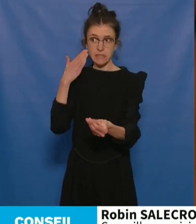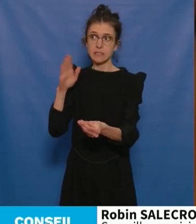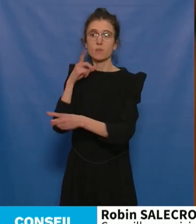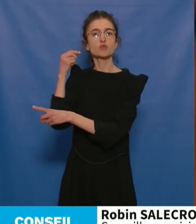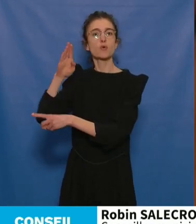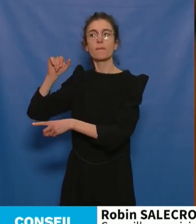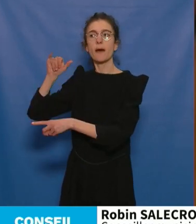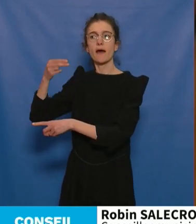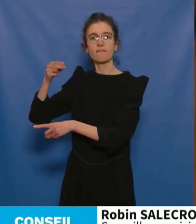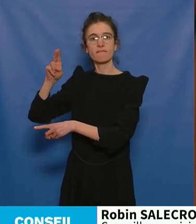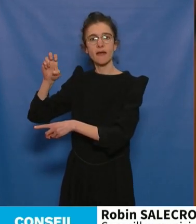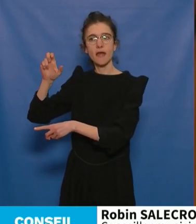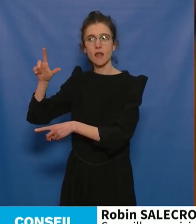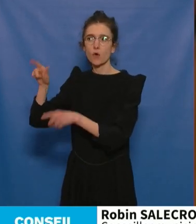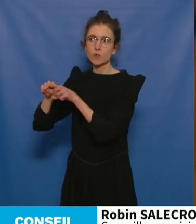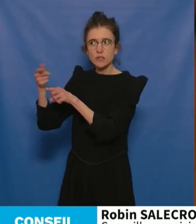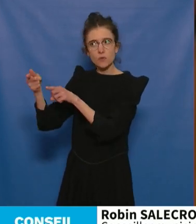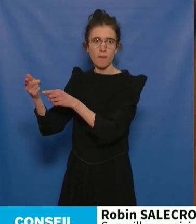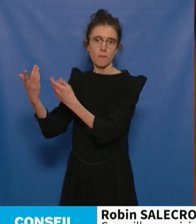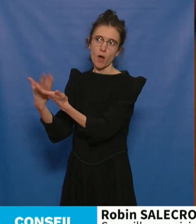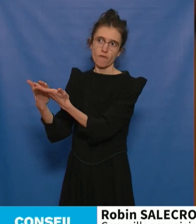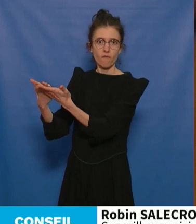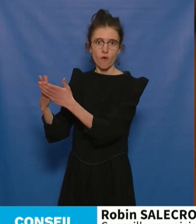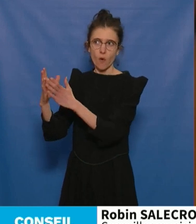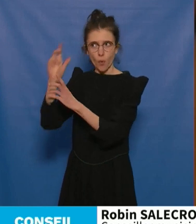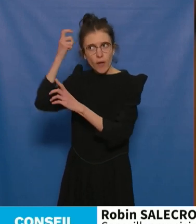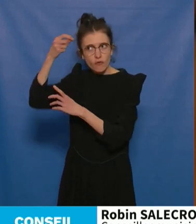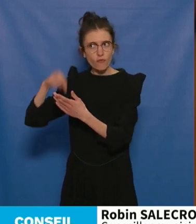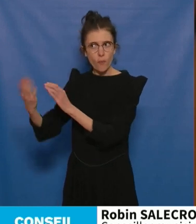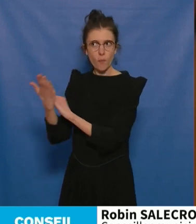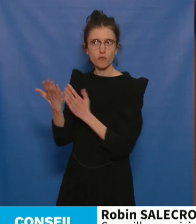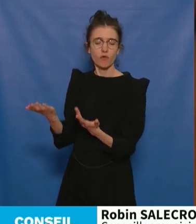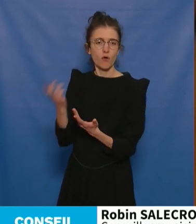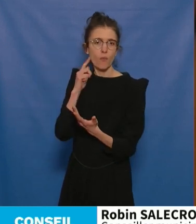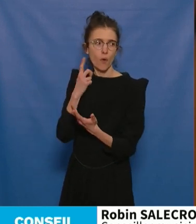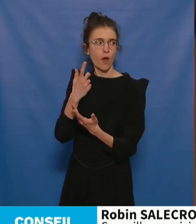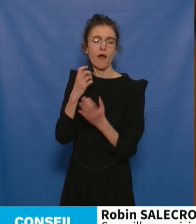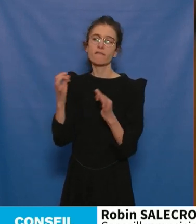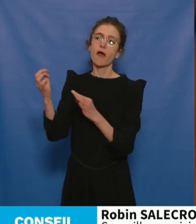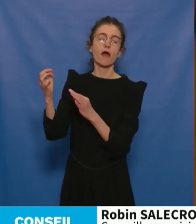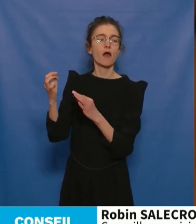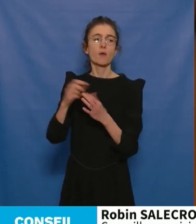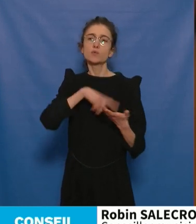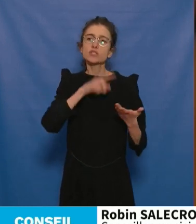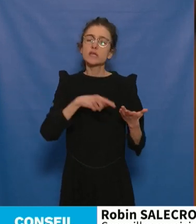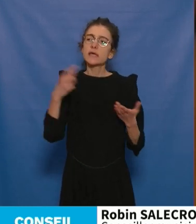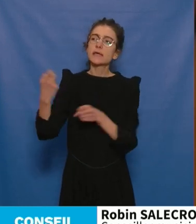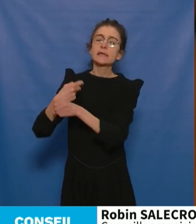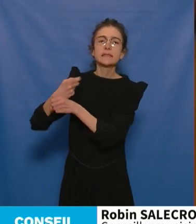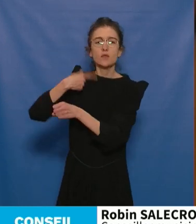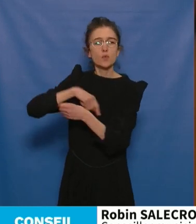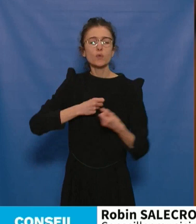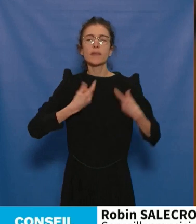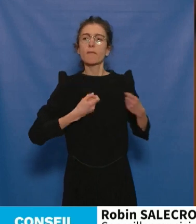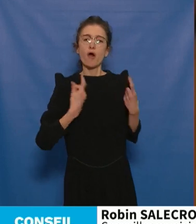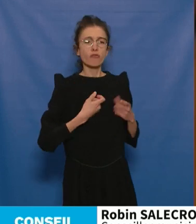fait jamais assez. Mais à longueur de vote sur les budgets, vous nous dites que nous dépensons trop. Et vous êtes les partisans invétérés de